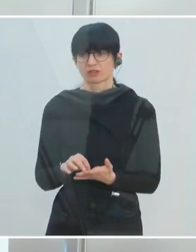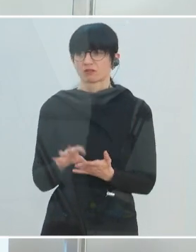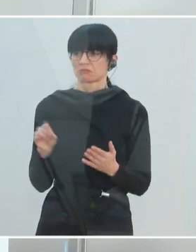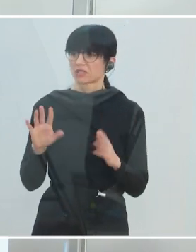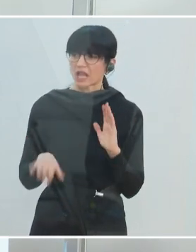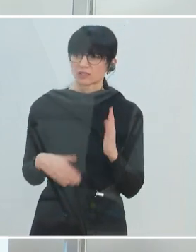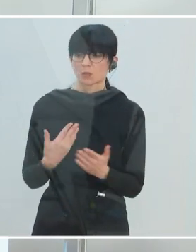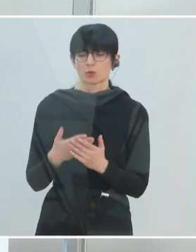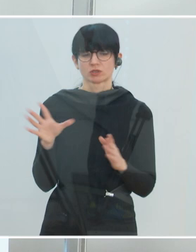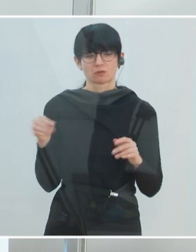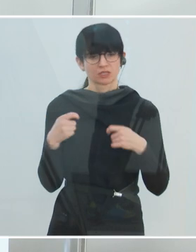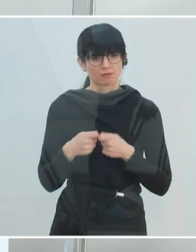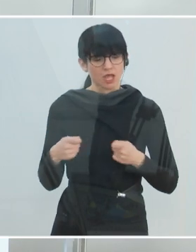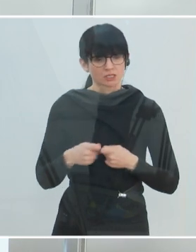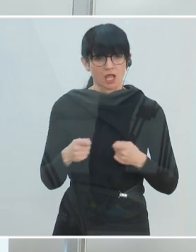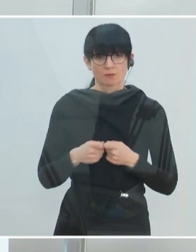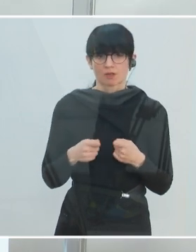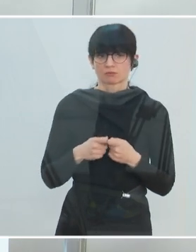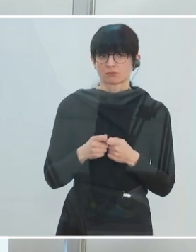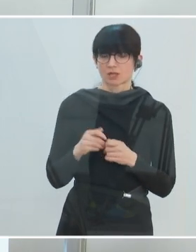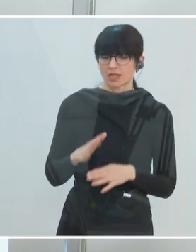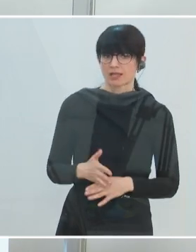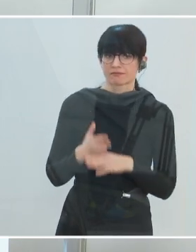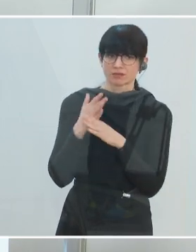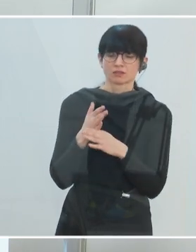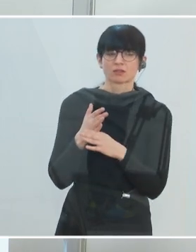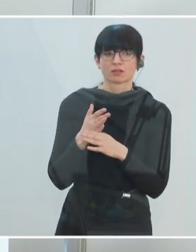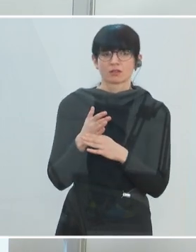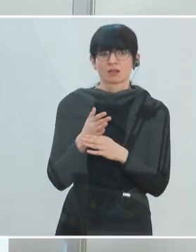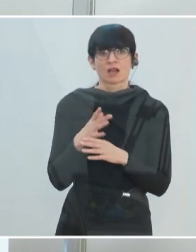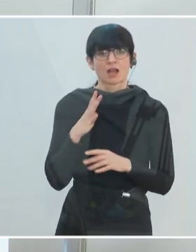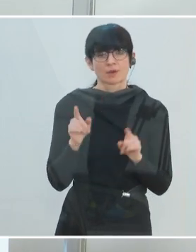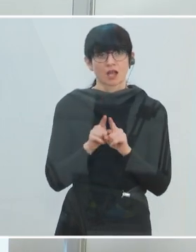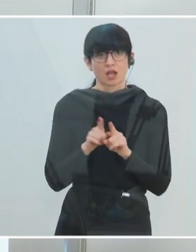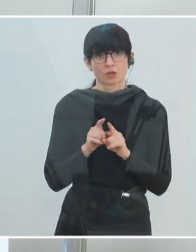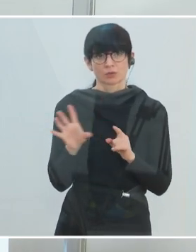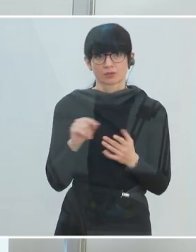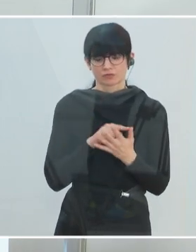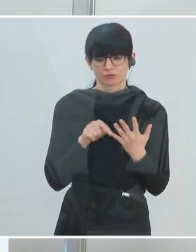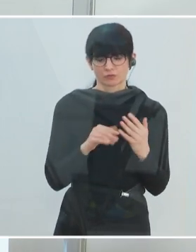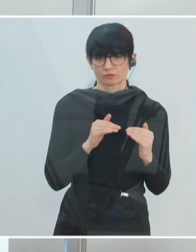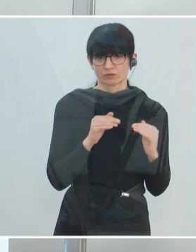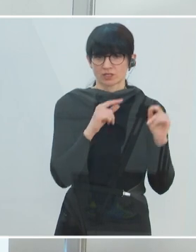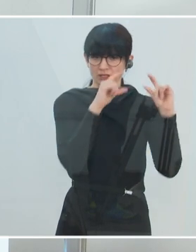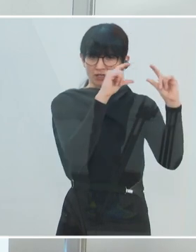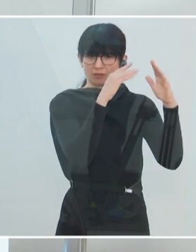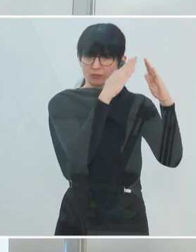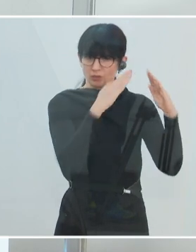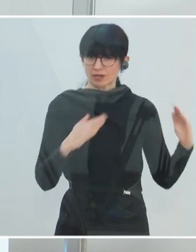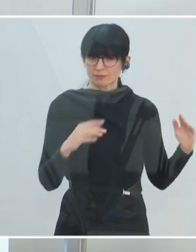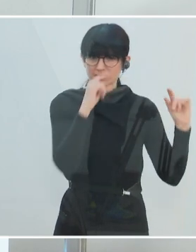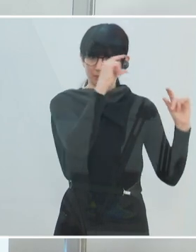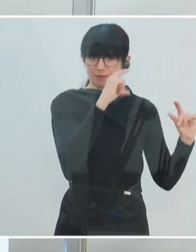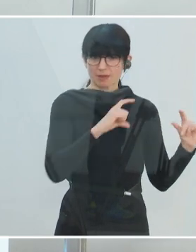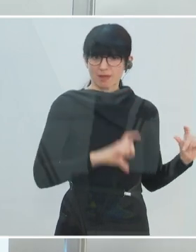Angeboten, mit Maßnahmen, aber auch, und das ist, glaube ich, sehr, sehr wichtig, Sie haben es mit den fünf Stufen der Pyramide, Lernprozess für mich